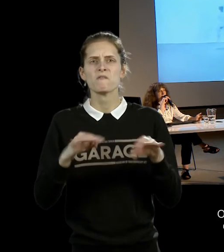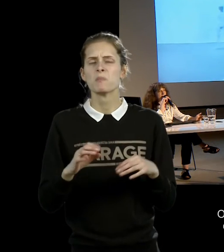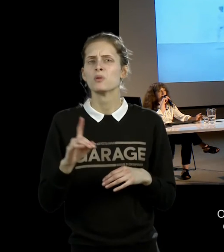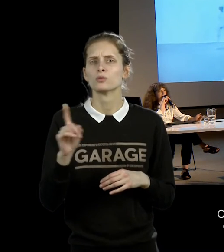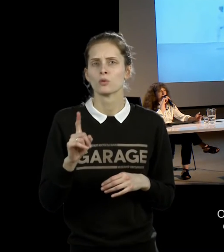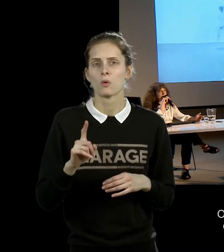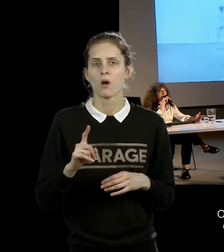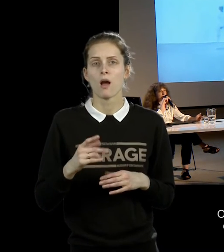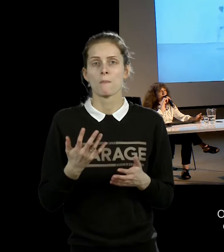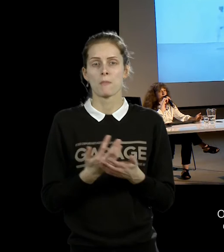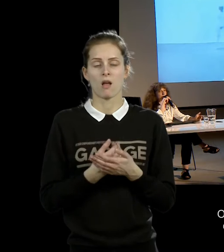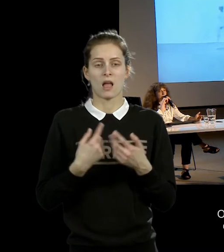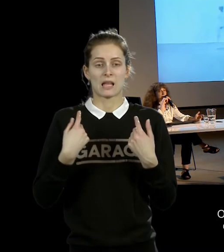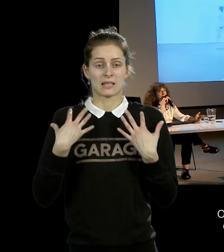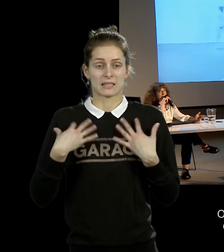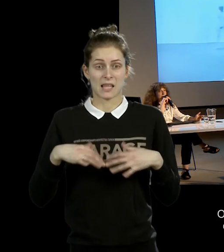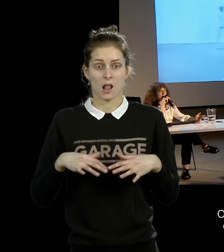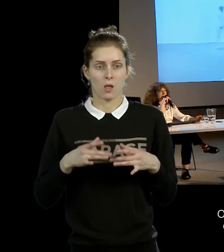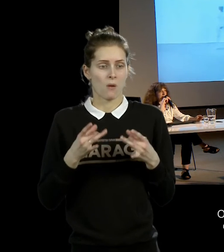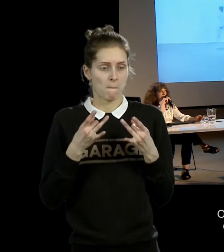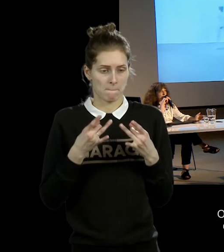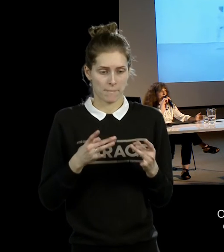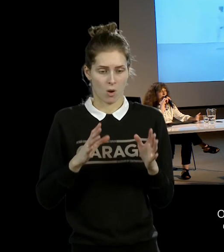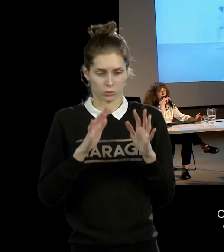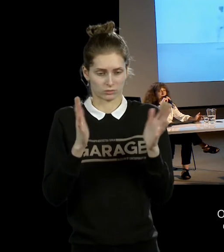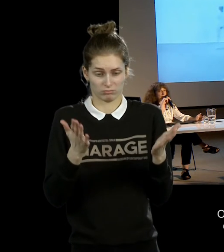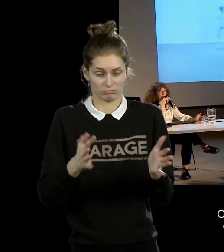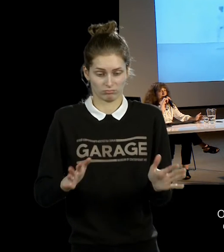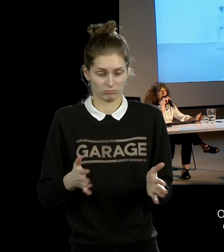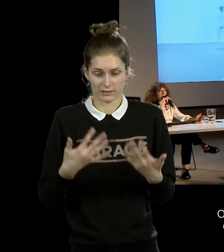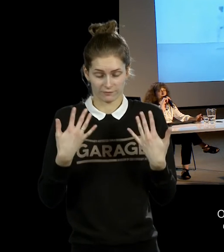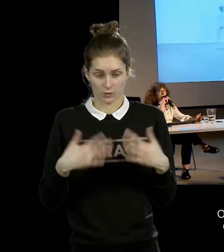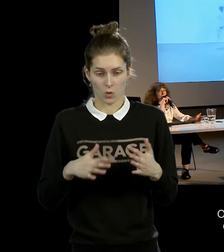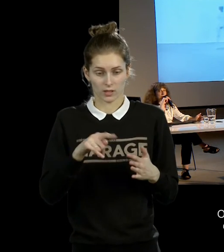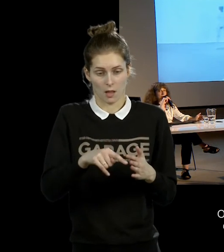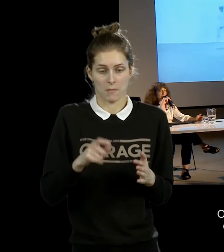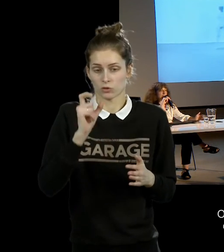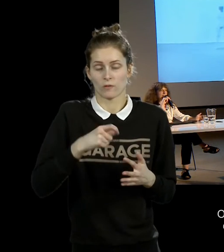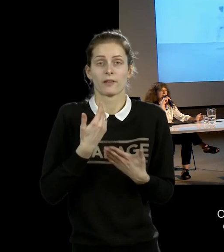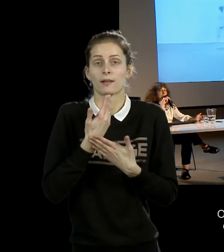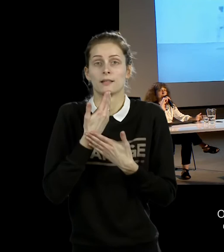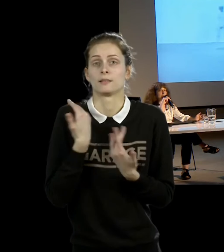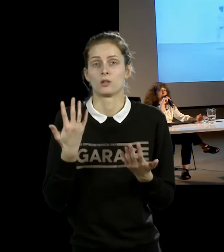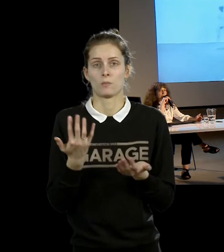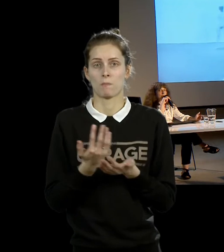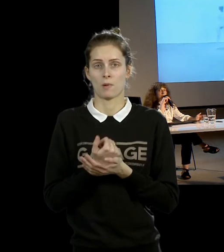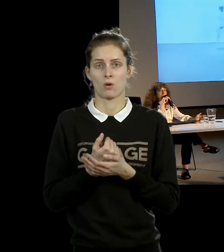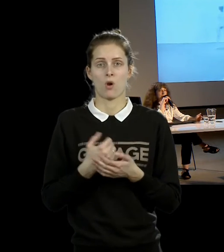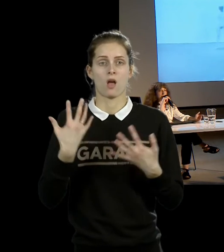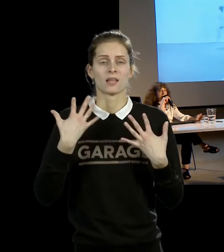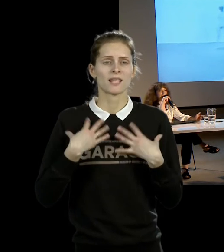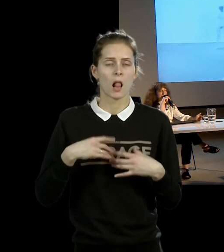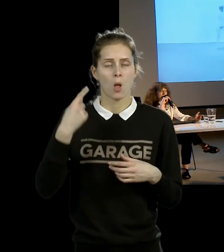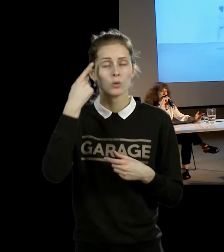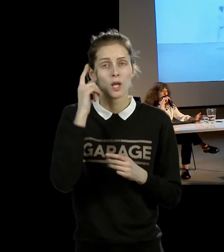личности. Тело становится просто телом. Тело, которое следует ритму, тело, которое перестает стыдиться себя, перестает думать